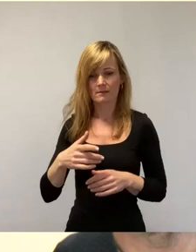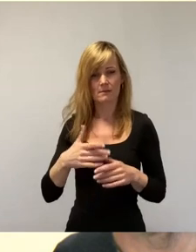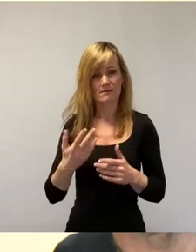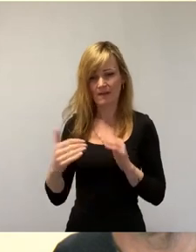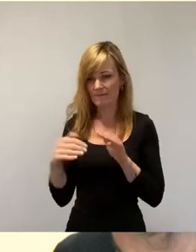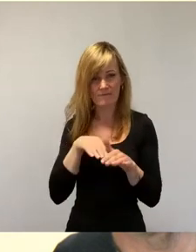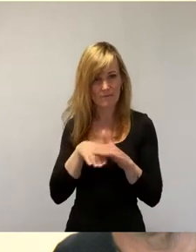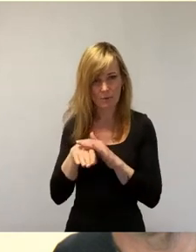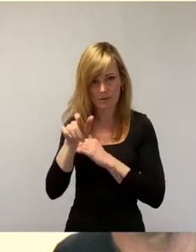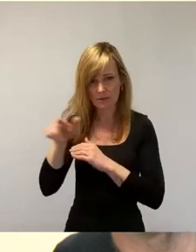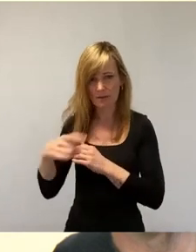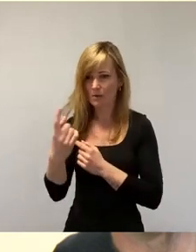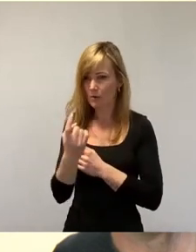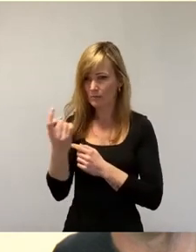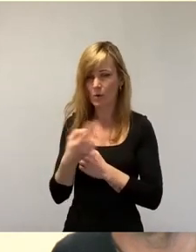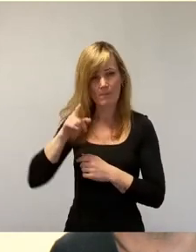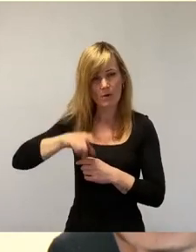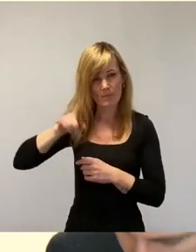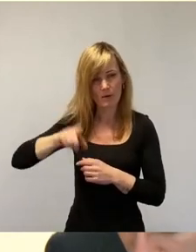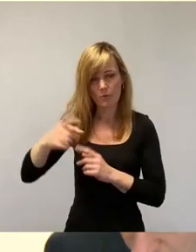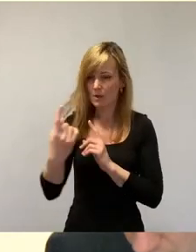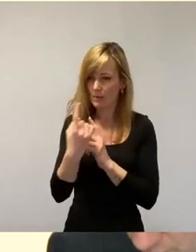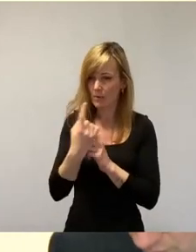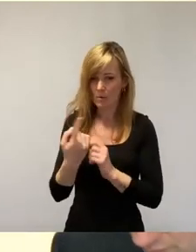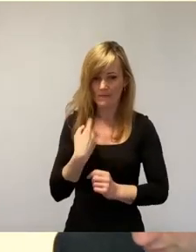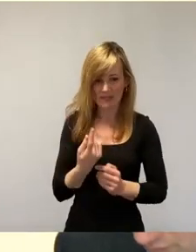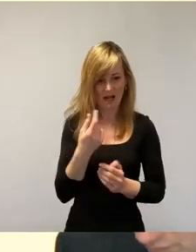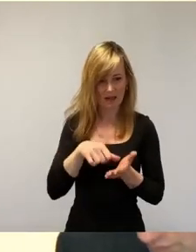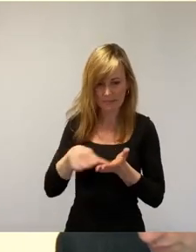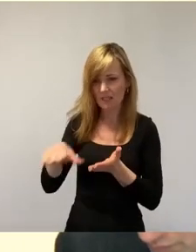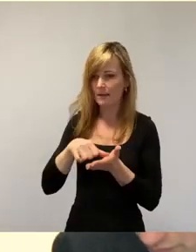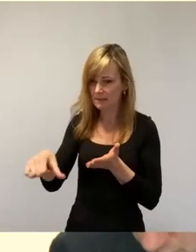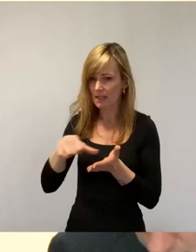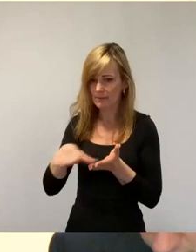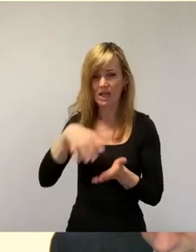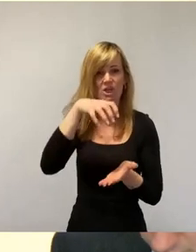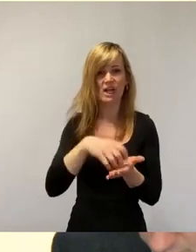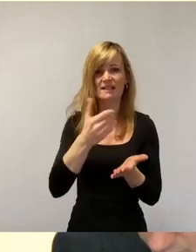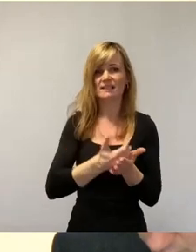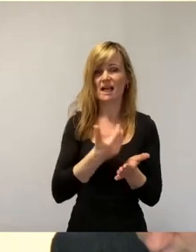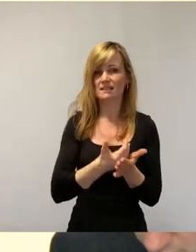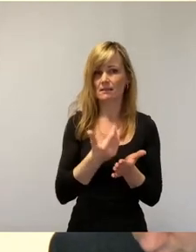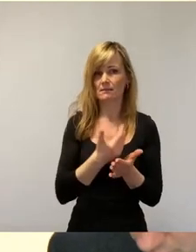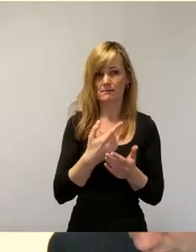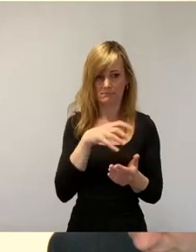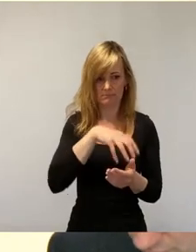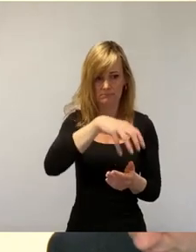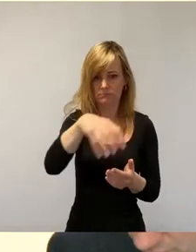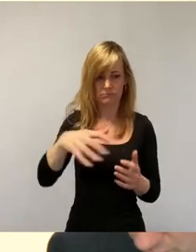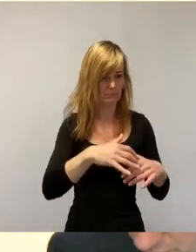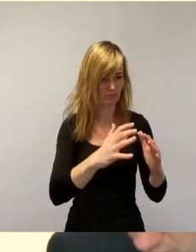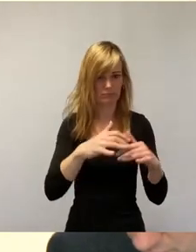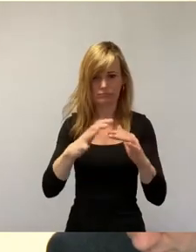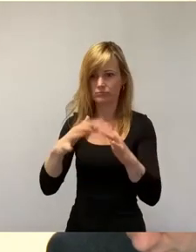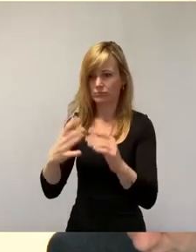Bargeld auszahlen. Wir haben dafür Stadtkassen entwickelt und wir arbeiten das systematisch